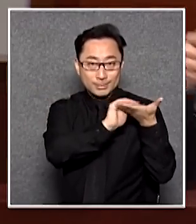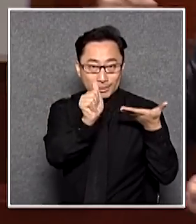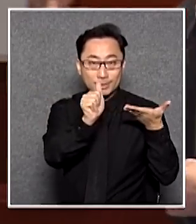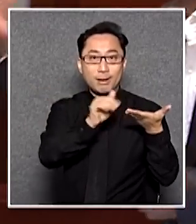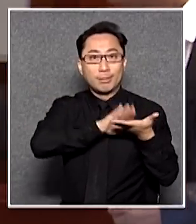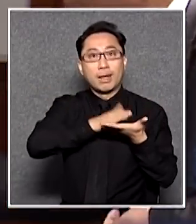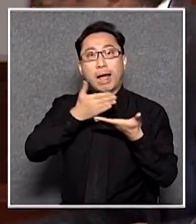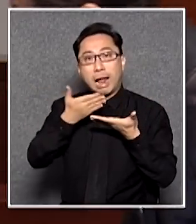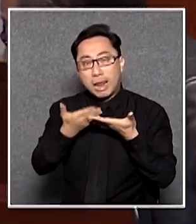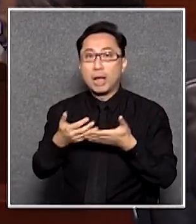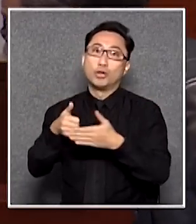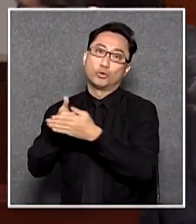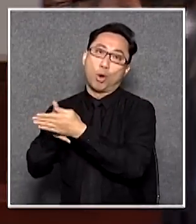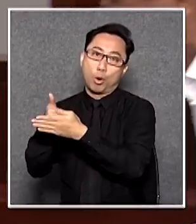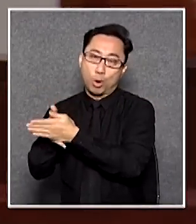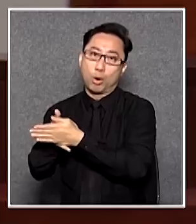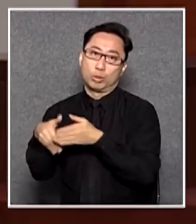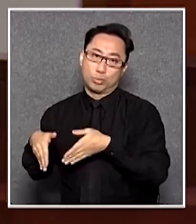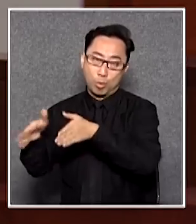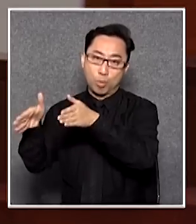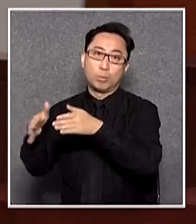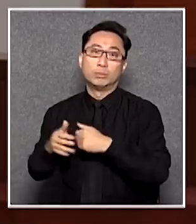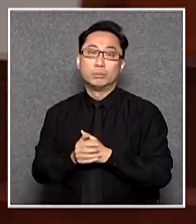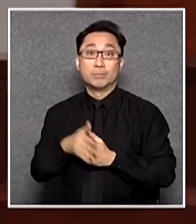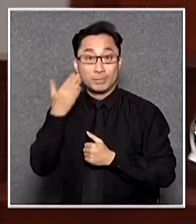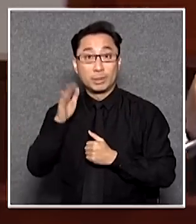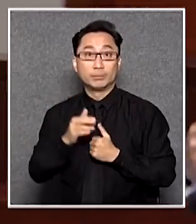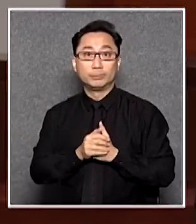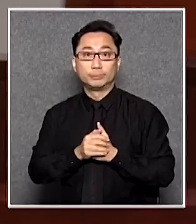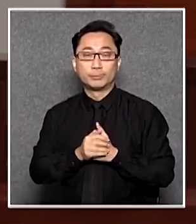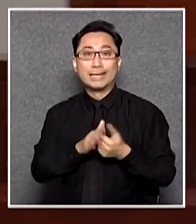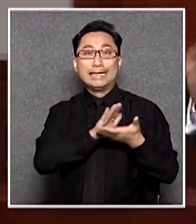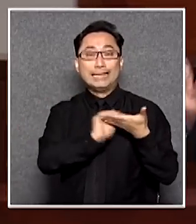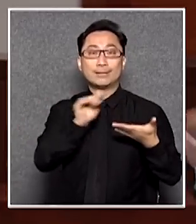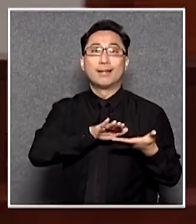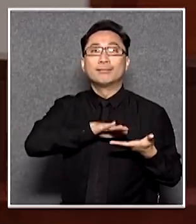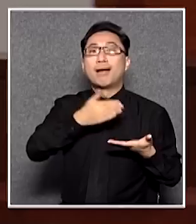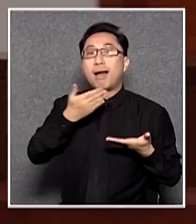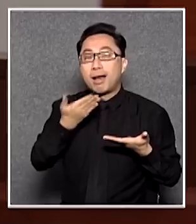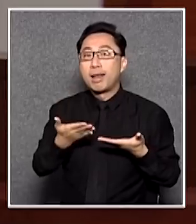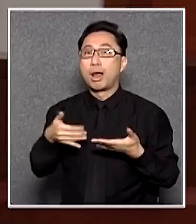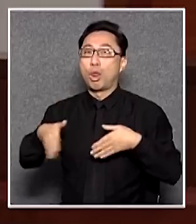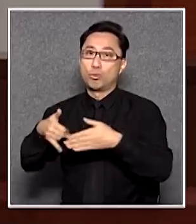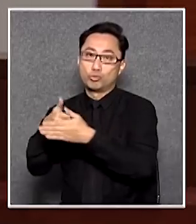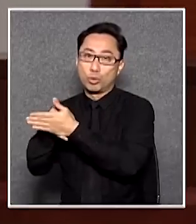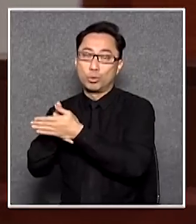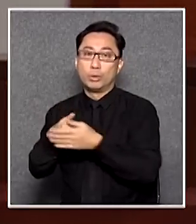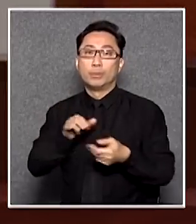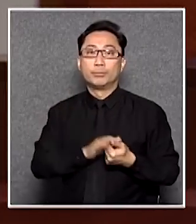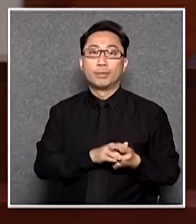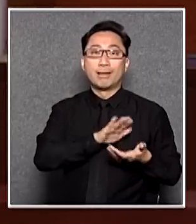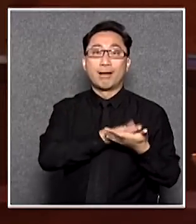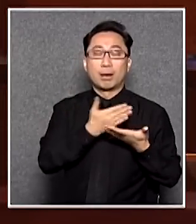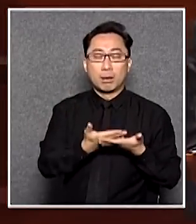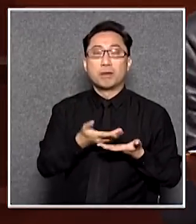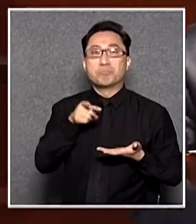你阻礙了通道你結證但是你阻礙了通道或者結證卻阻礙了通